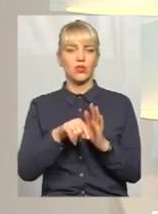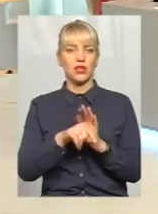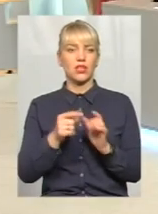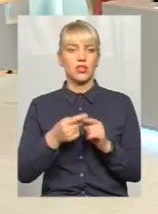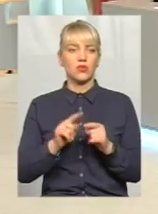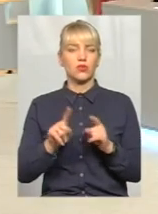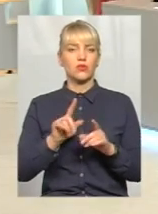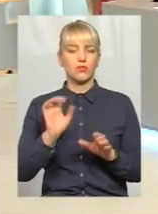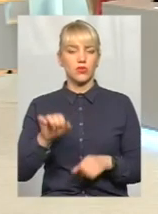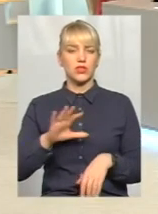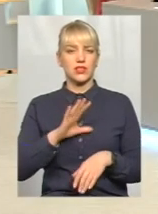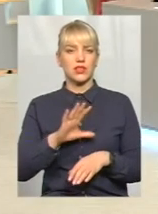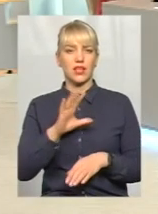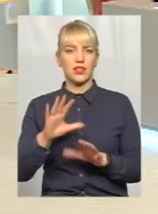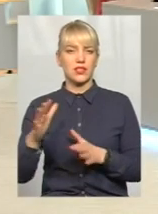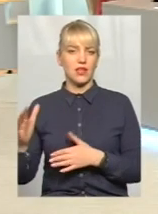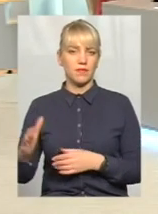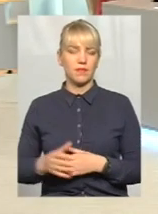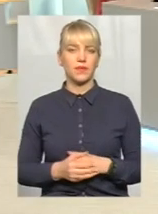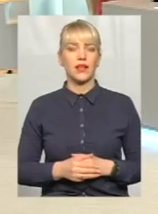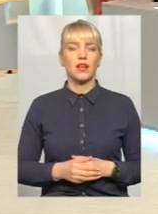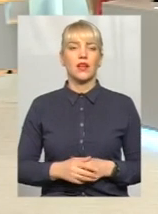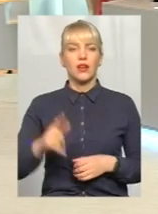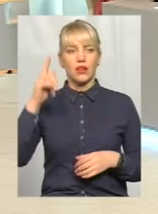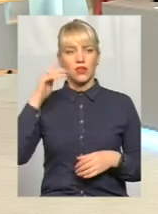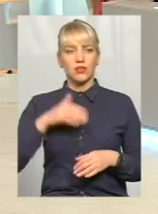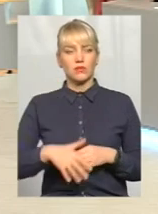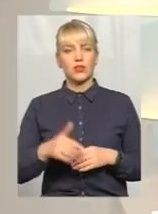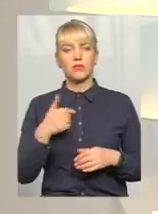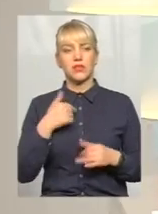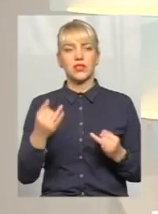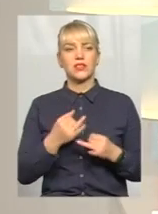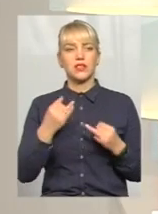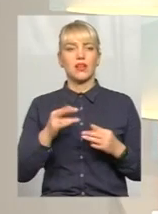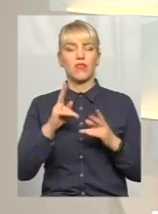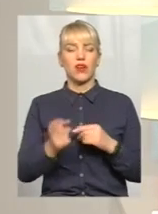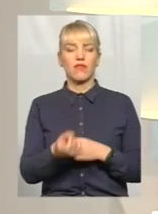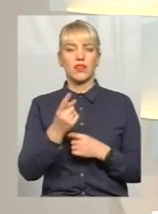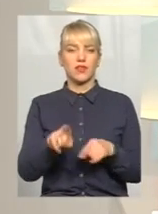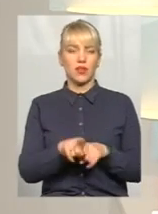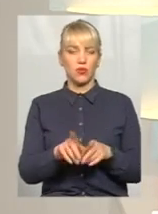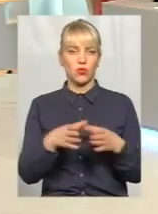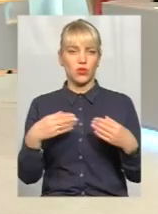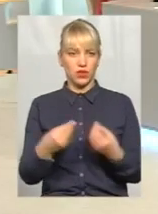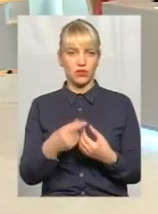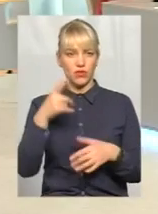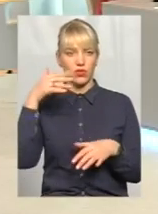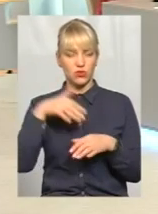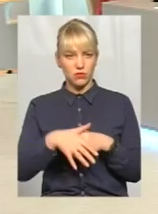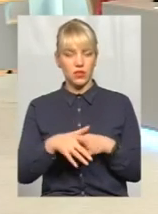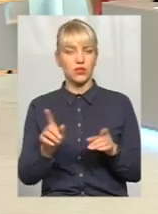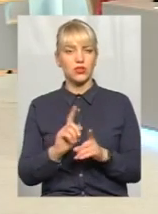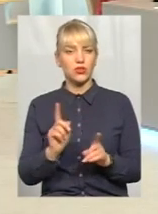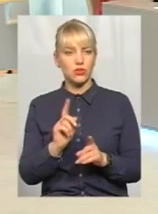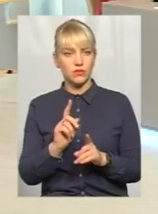може статися? Ви розумієте... Мені цікаво просто, як виявити таку родину? Так от, ви розумієте, що